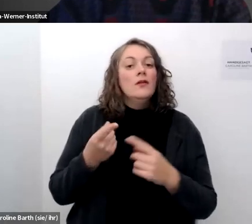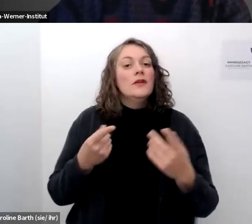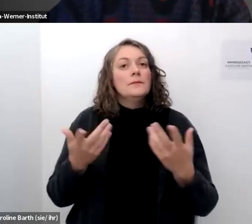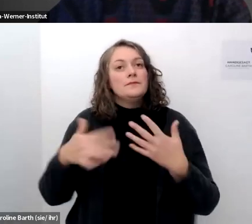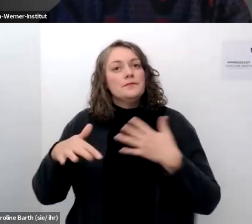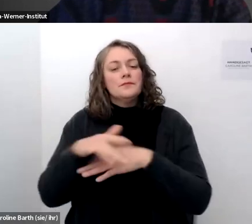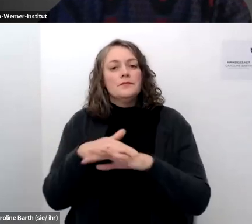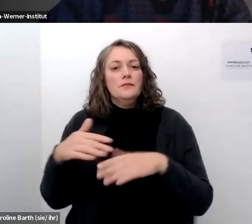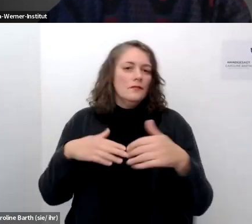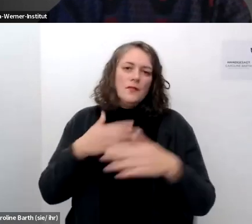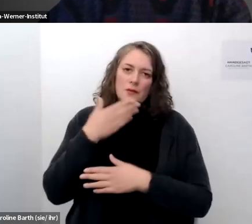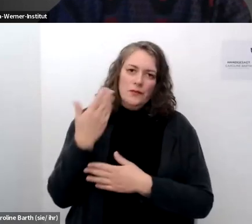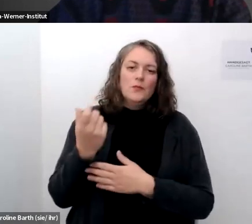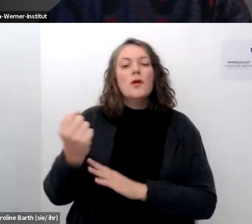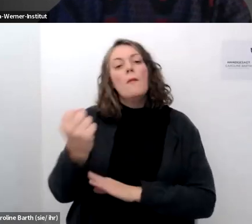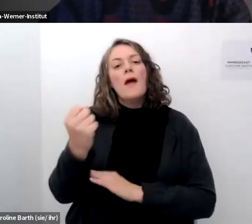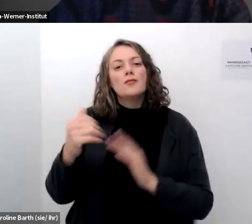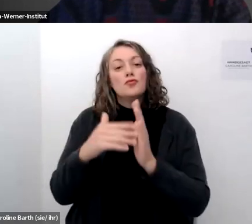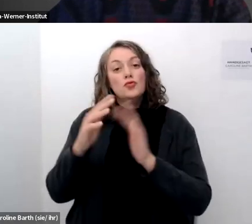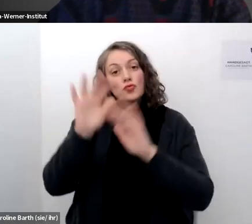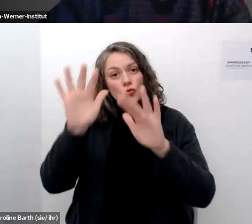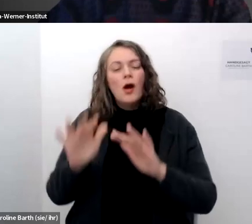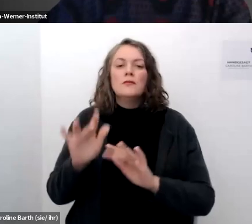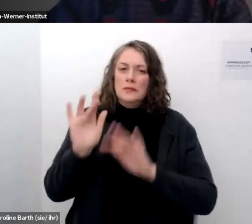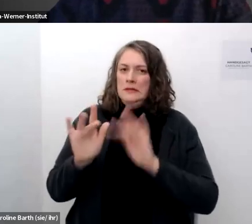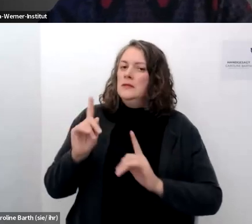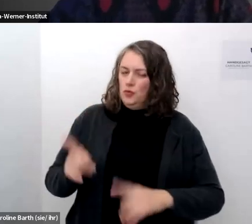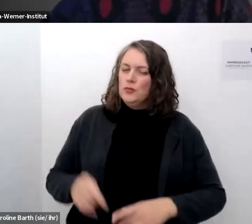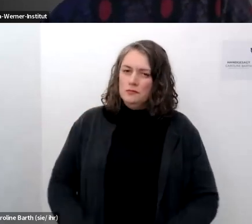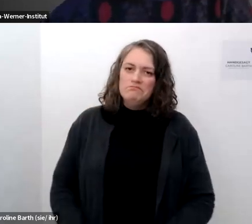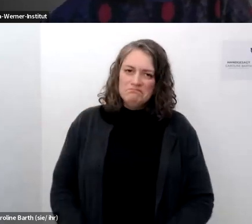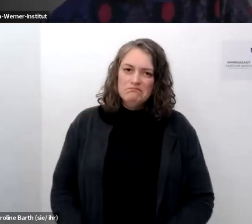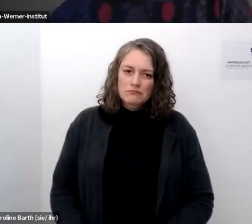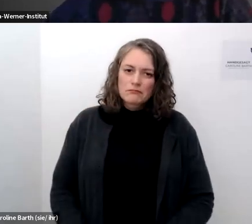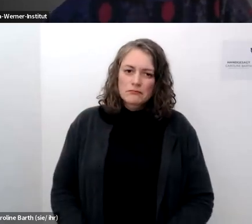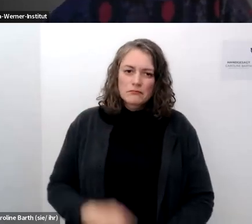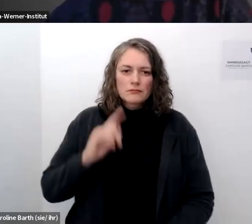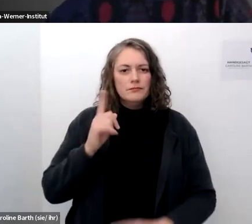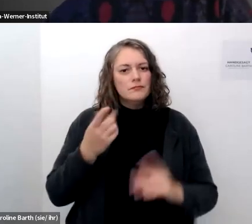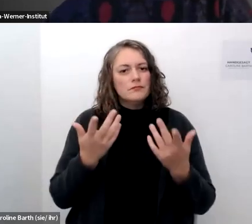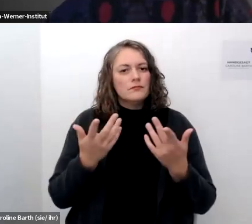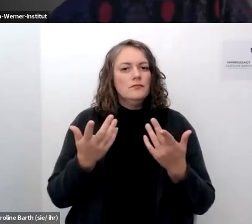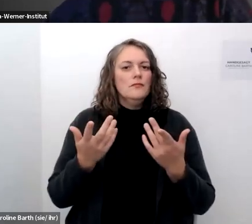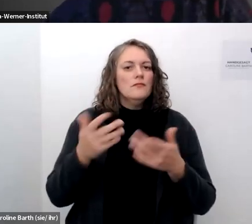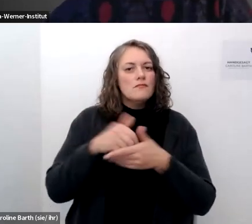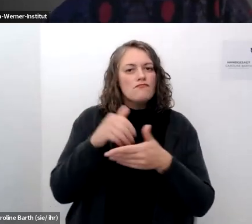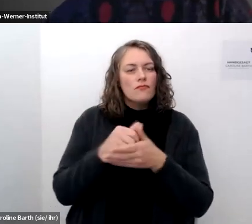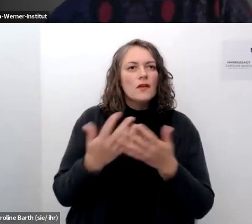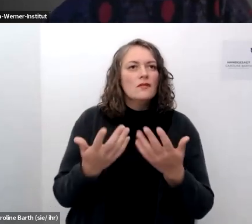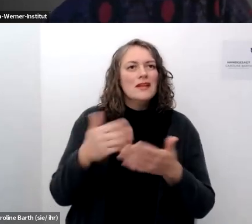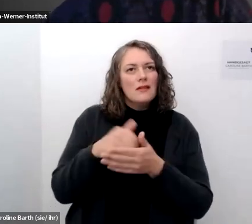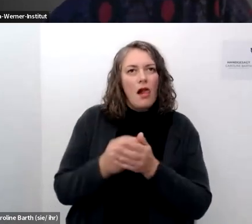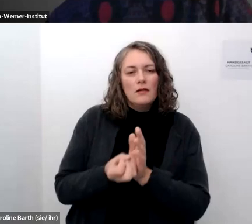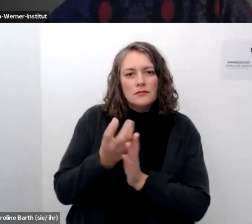macht strukturen dies zu kritisieren gilt also ich glaube content moderation oder inhalts moderieren ist wichtig